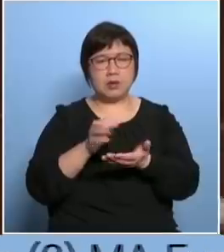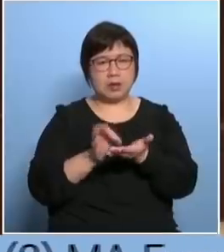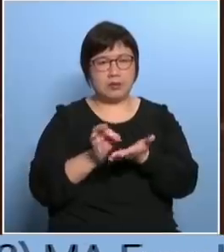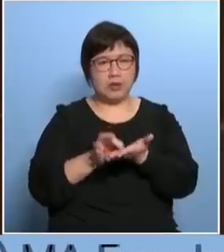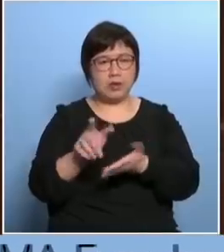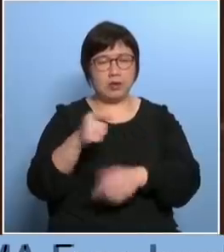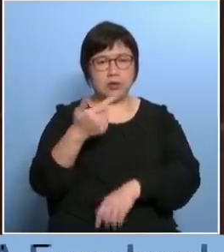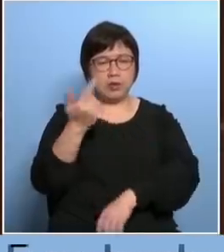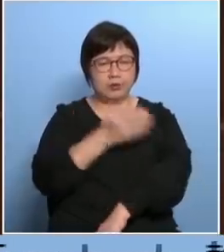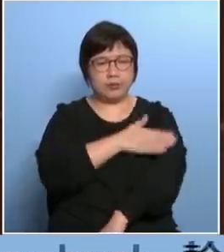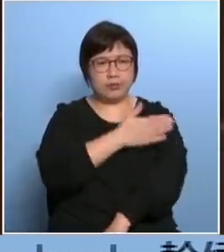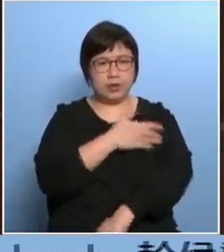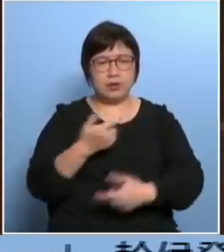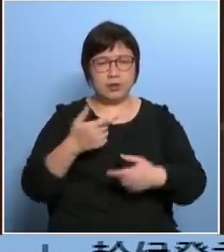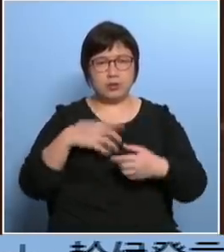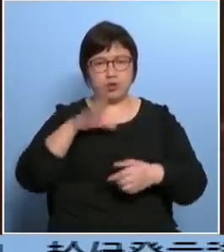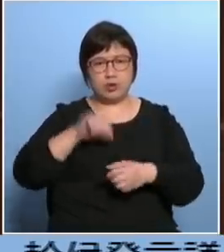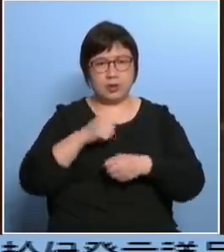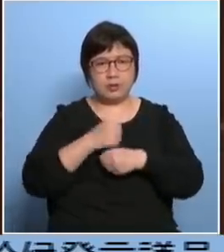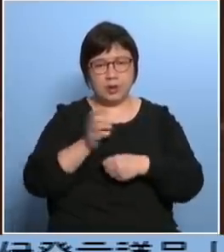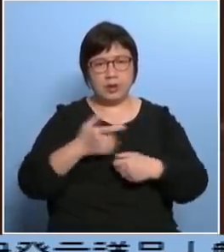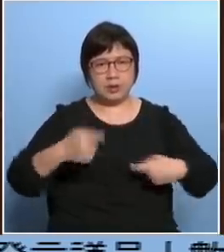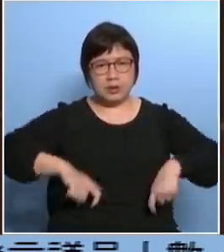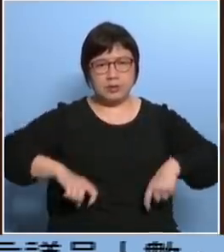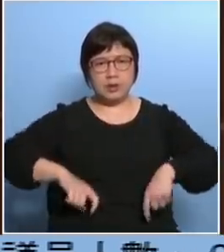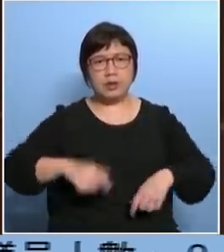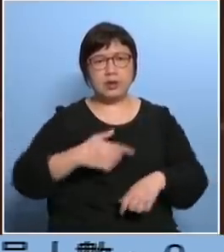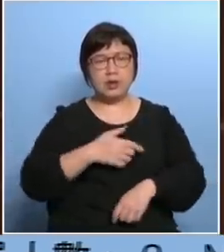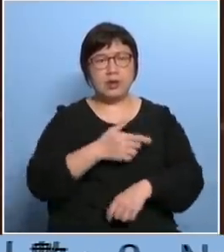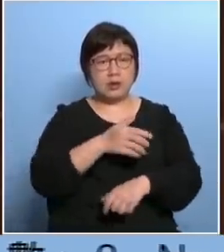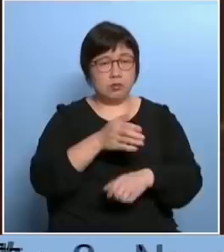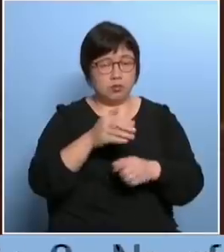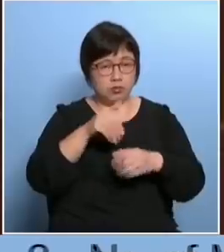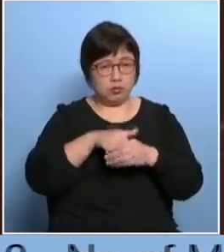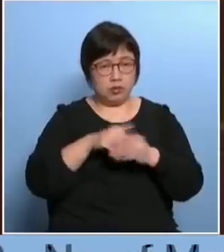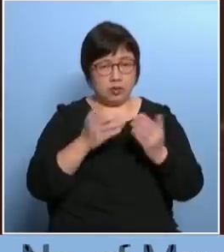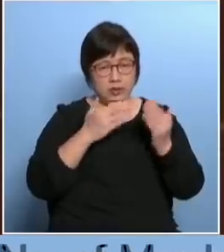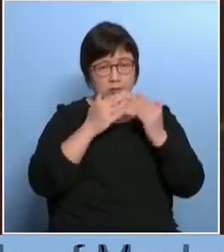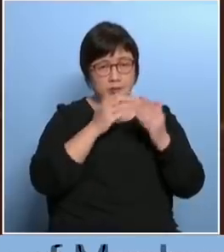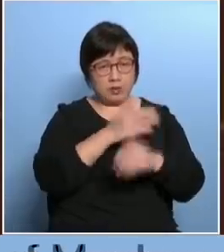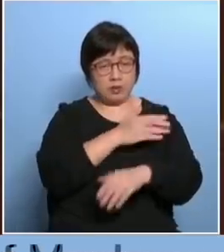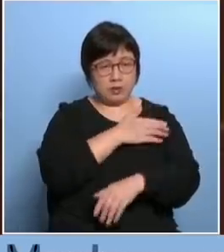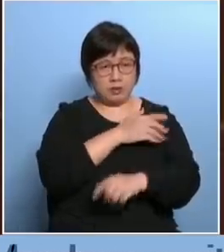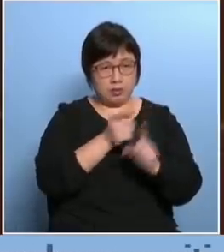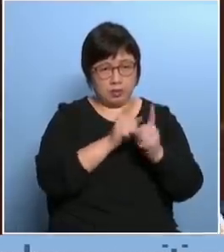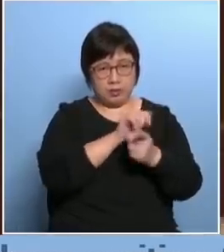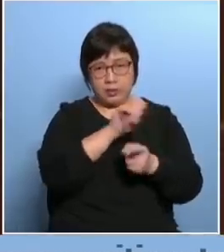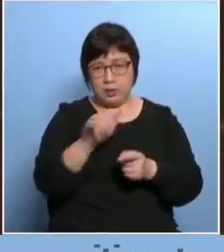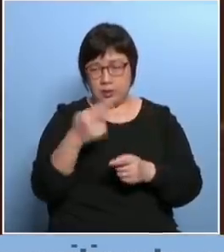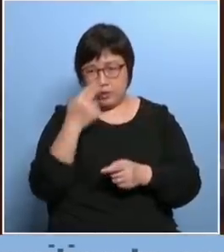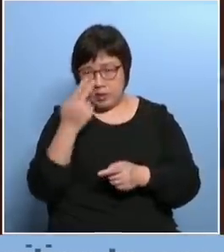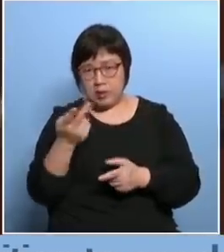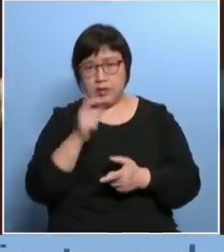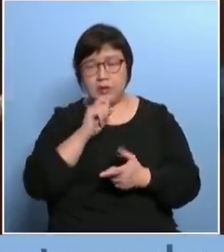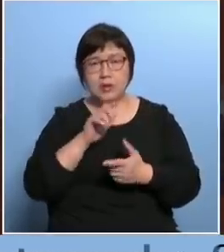到时来帮忙在票阵里做那你选举事务处有没有发现这些问题对呀只是票站主任